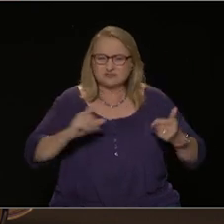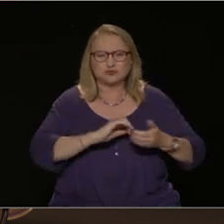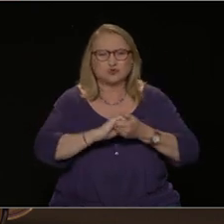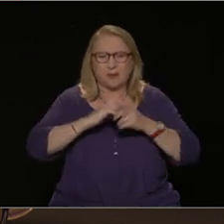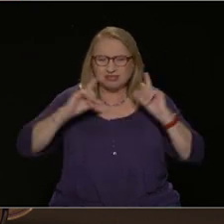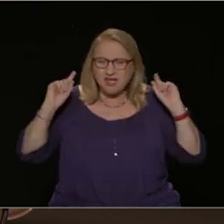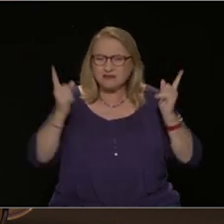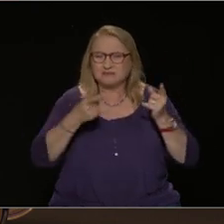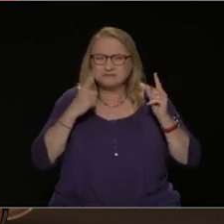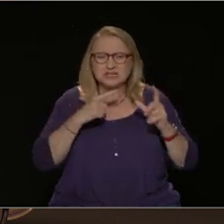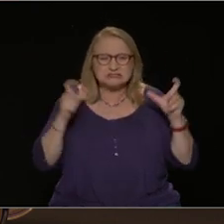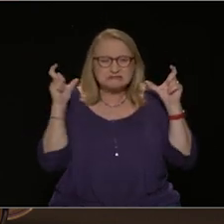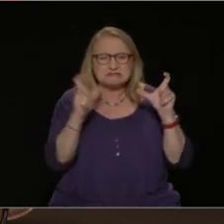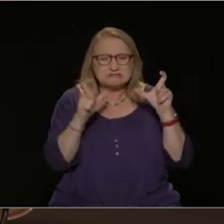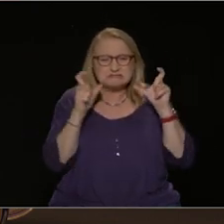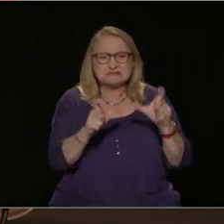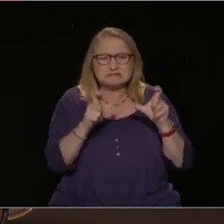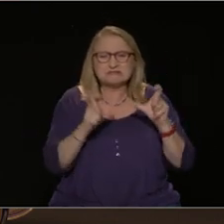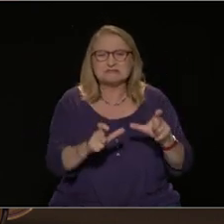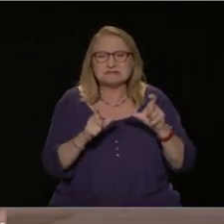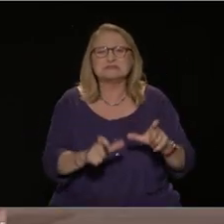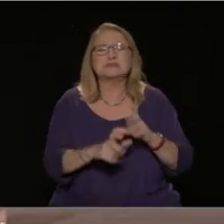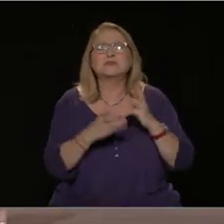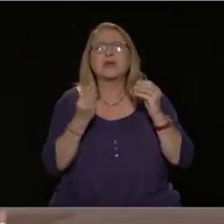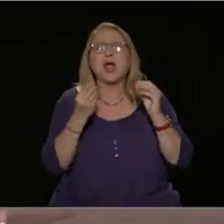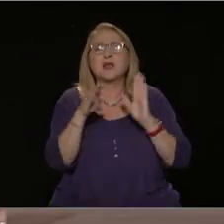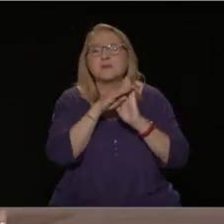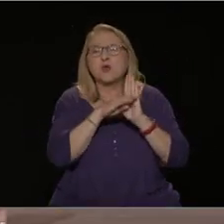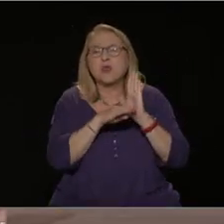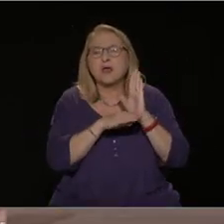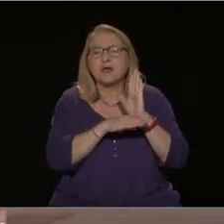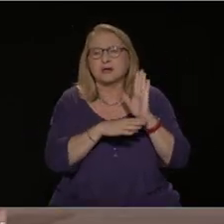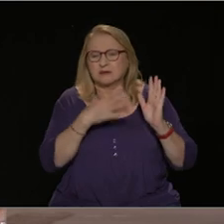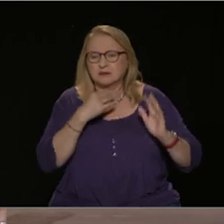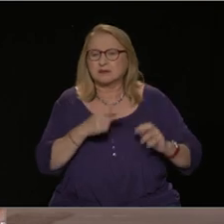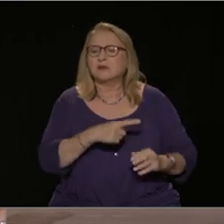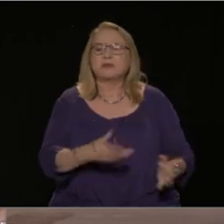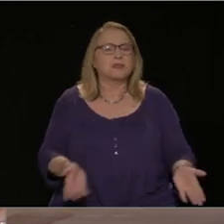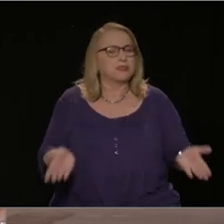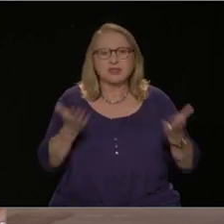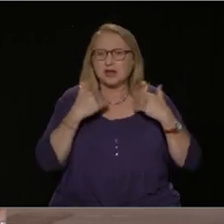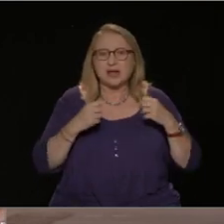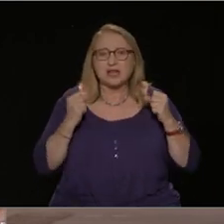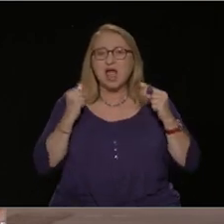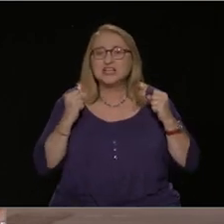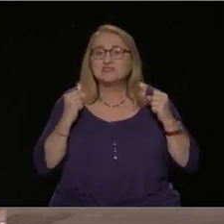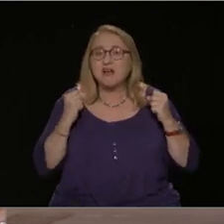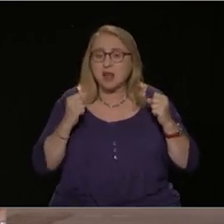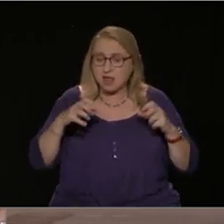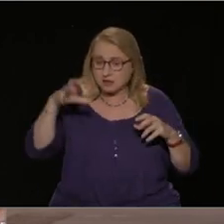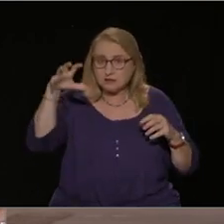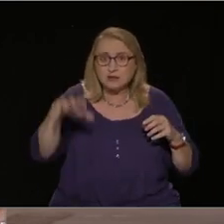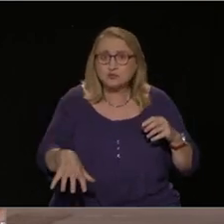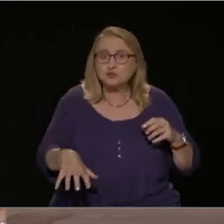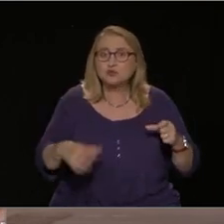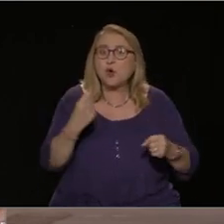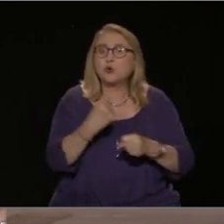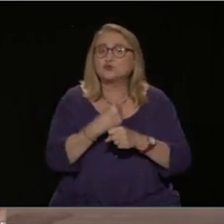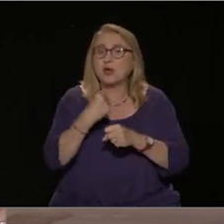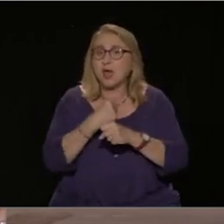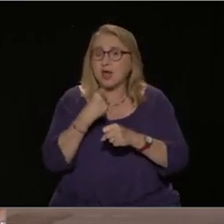δυστυχώς αυτή η κατάσταση πώς οδηγεί στην πλήρη απουσία μέτρων ασφάλειας στους χώρους εργασίας, με αποτέλεσμα και αυτά τα